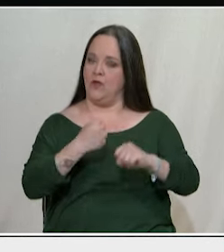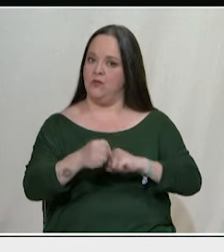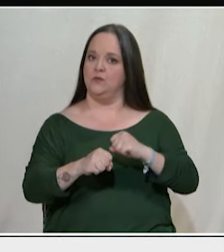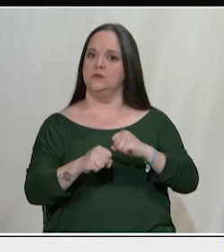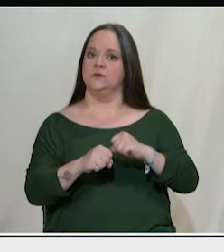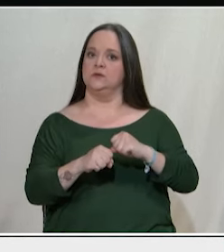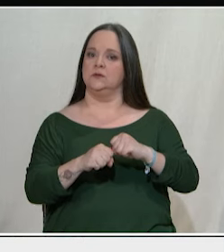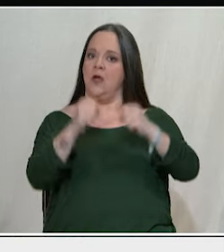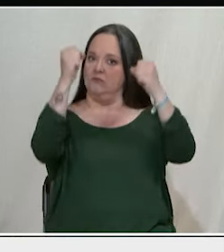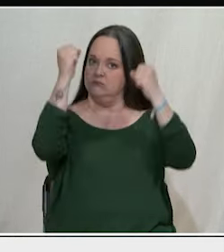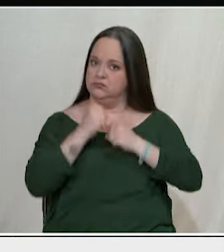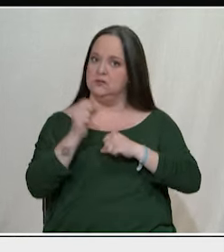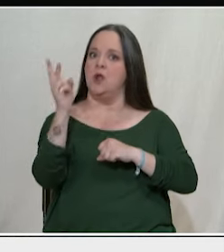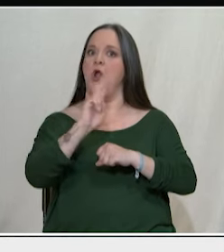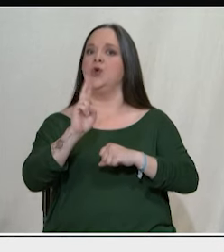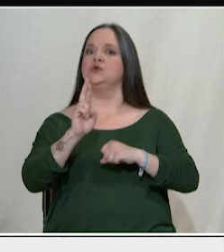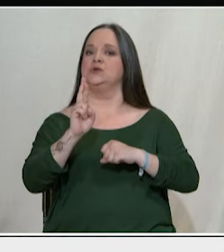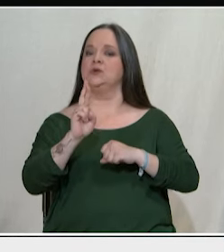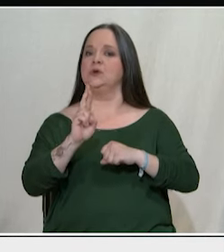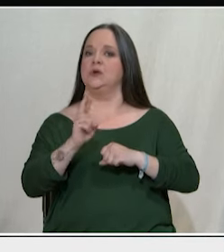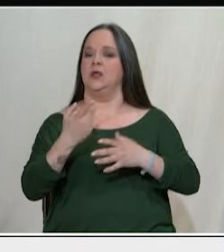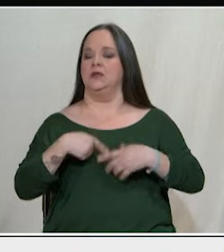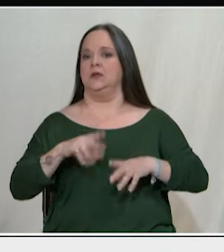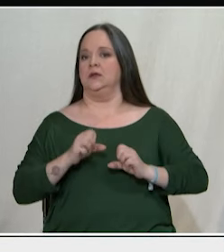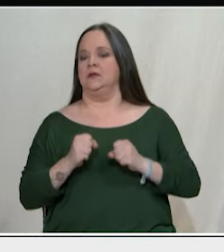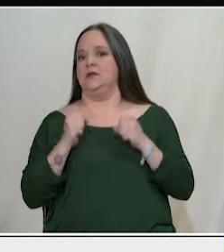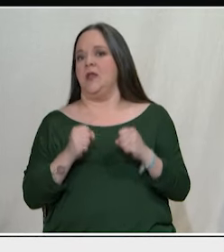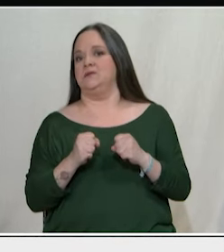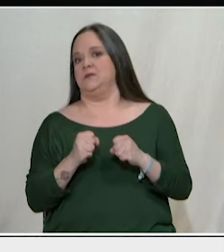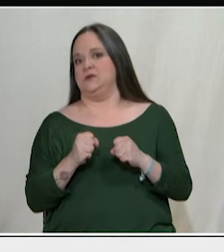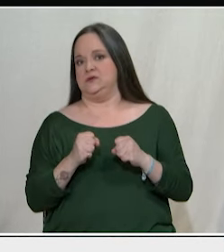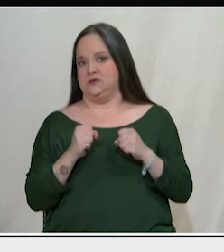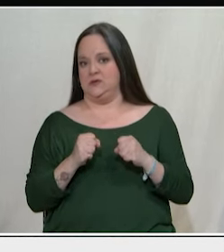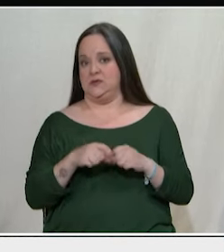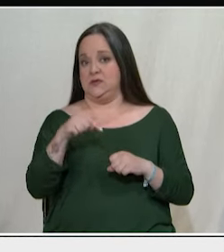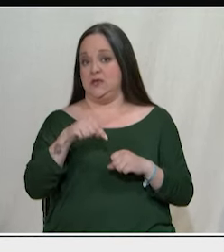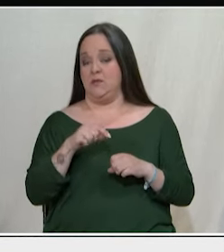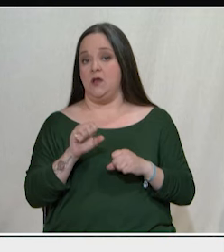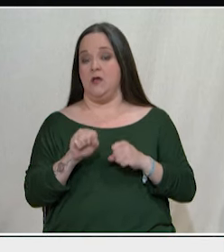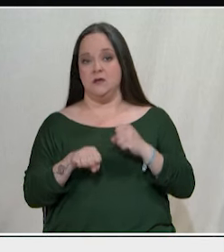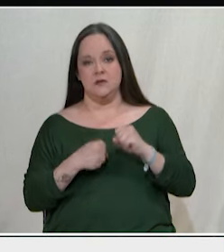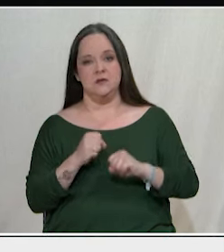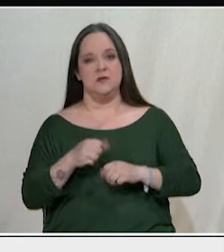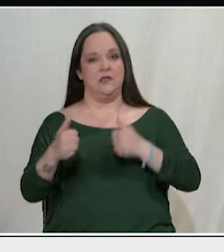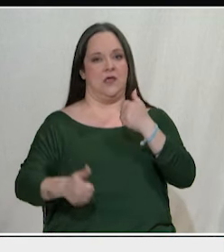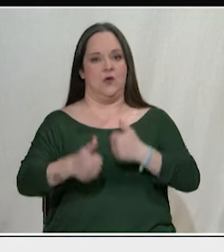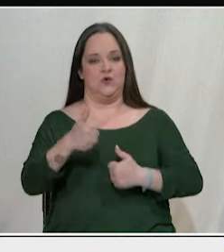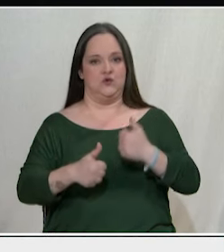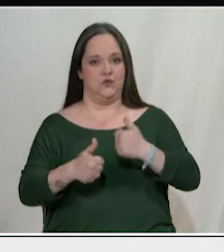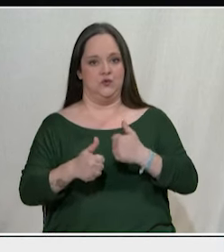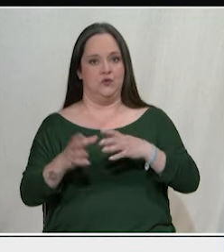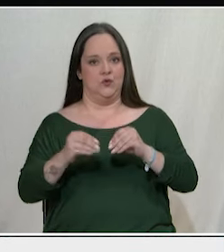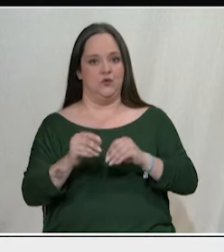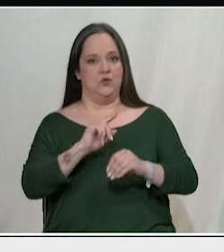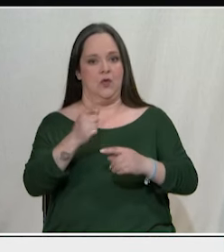της Ρωσίας, δηλαδή τη δική τους επιβίωση στον κόσμο των σημερινών πάρα πολύ σκληρών ανταγωνισμών ανάμεσα στις μεγάλες